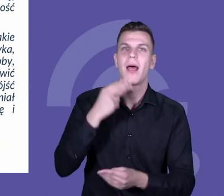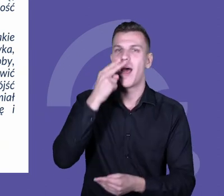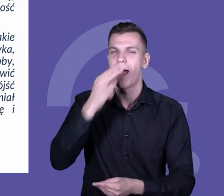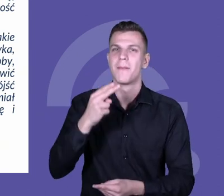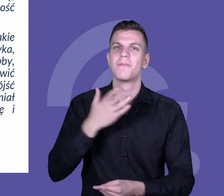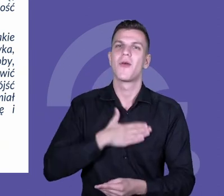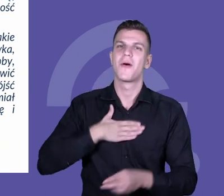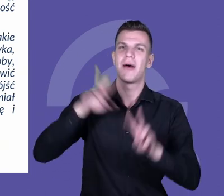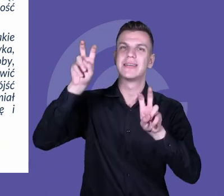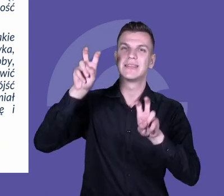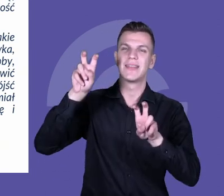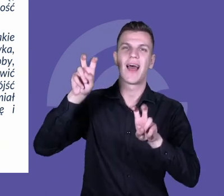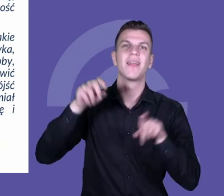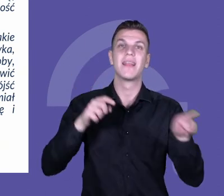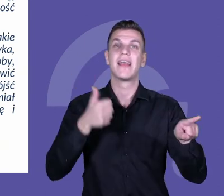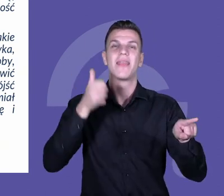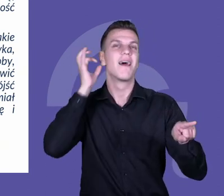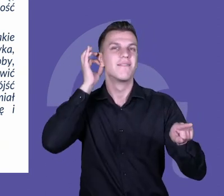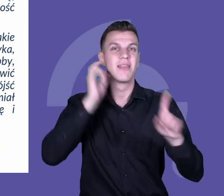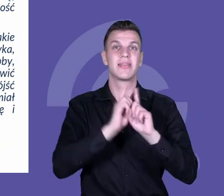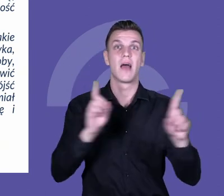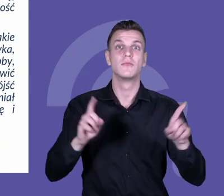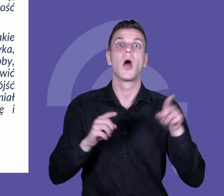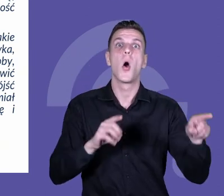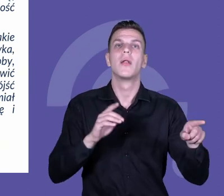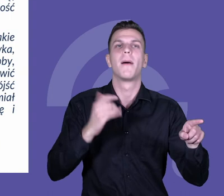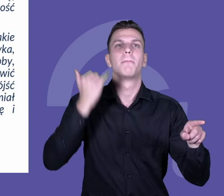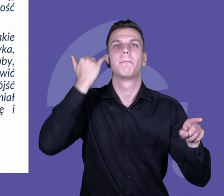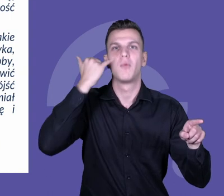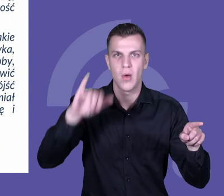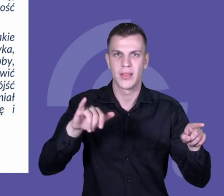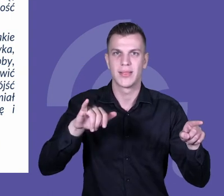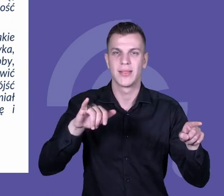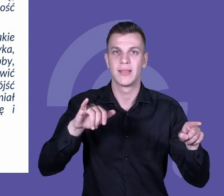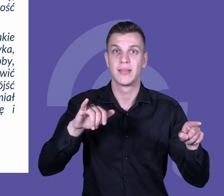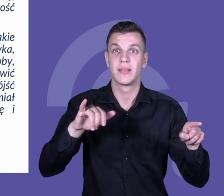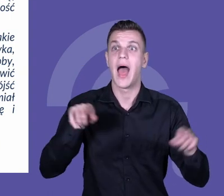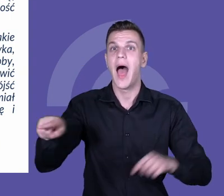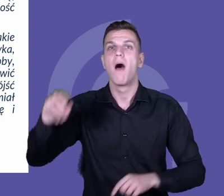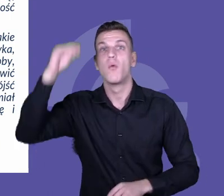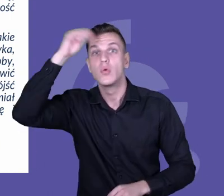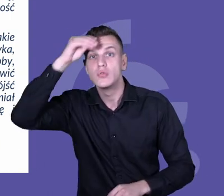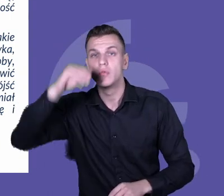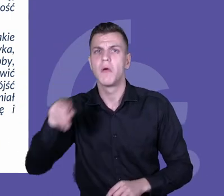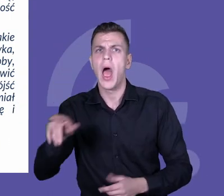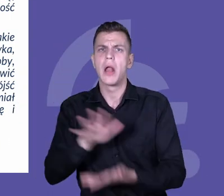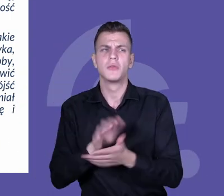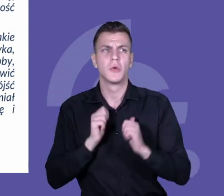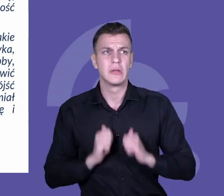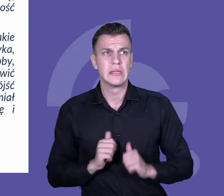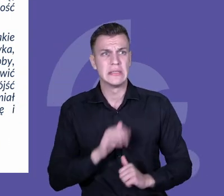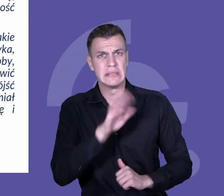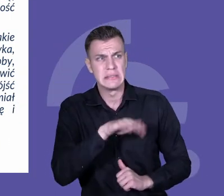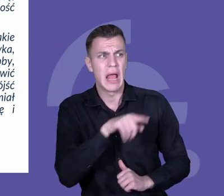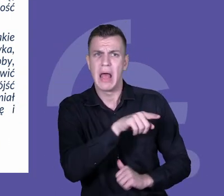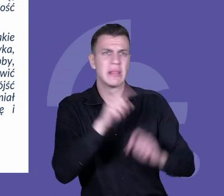lekcji, gdzie jedna z nauczycielek w trakcie lekcji się po prostu pomyliła i jeden z uczniów bardzo spokojnym tonem powiedział, proszę Panie, proszę się nie